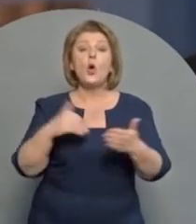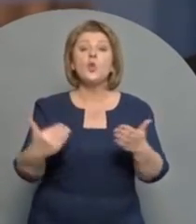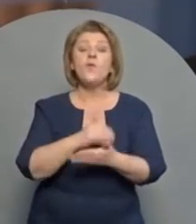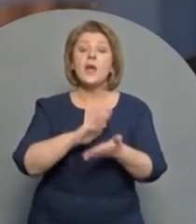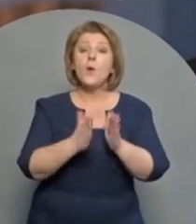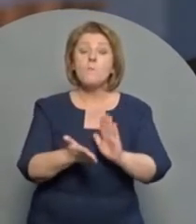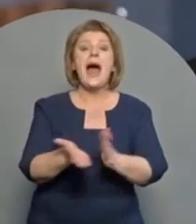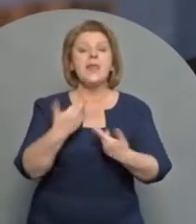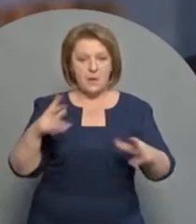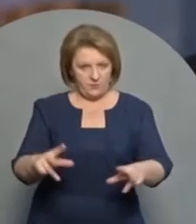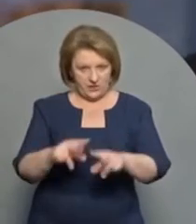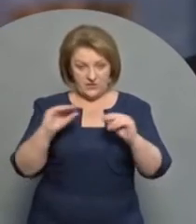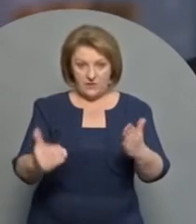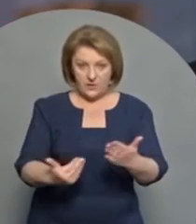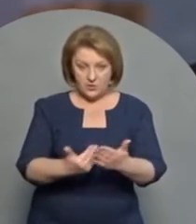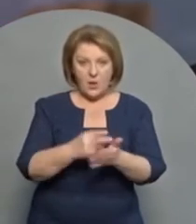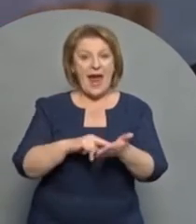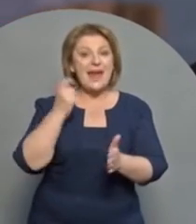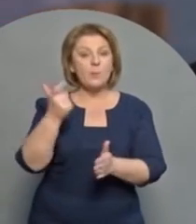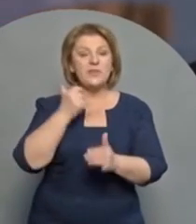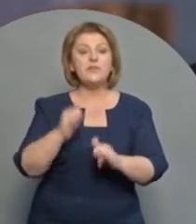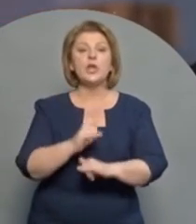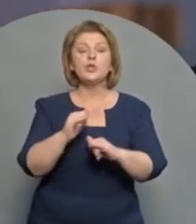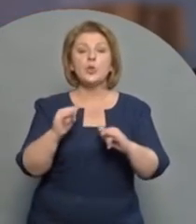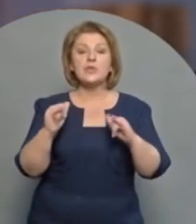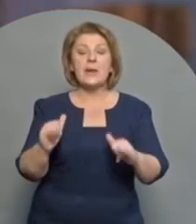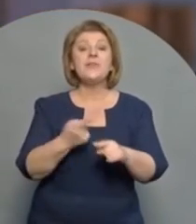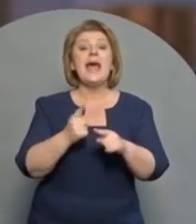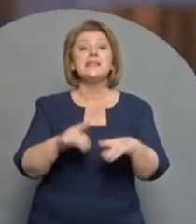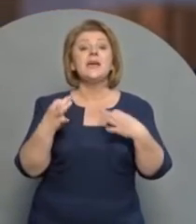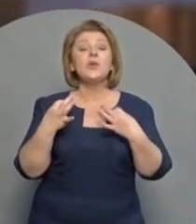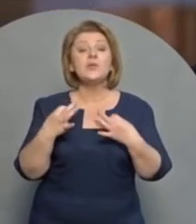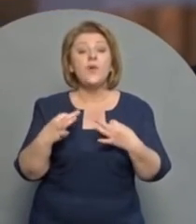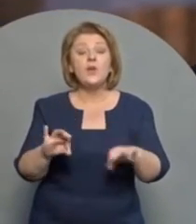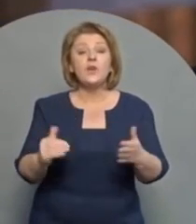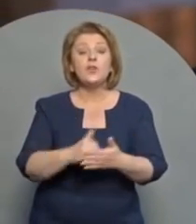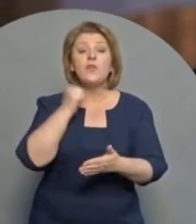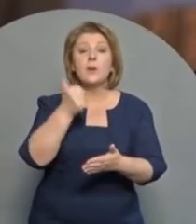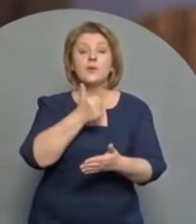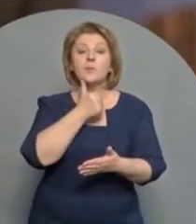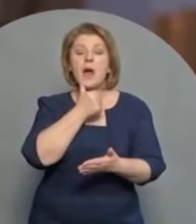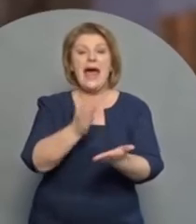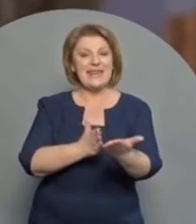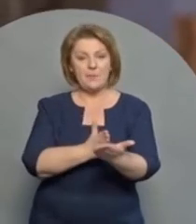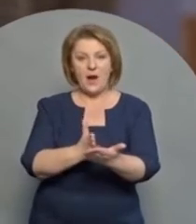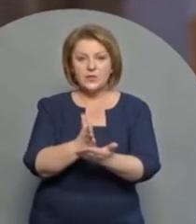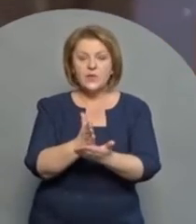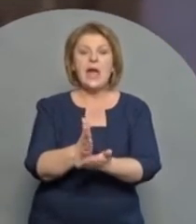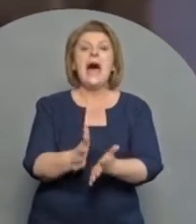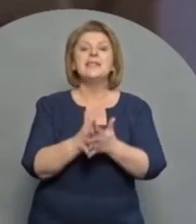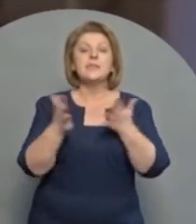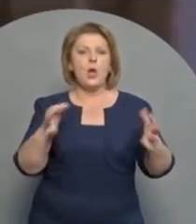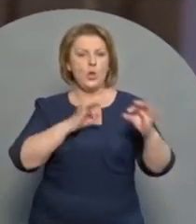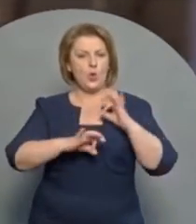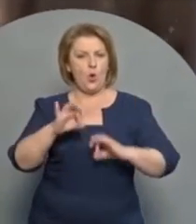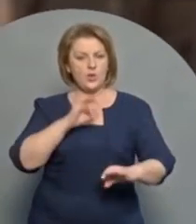господарство до нових умов. І нам вдалося відновити економічне зростання. І це дозволяє в новому році тримати курс